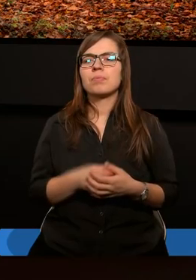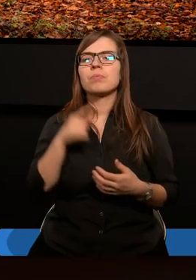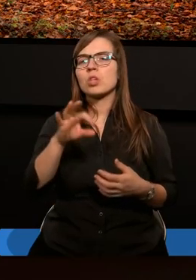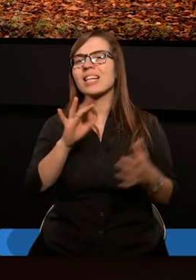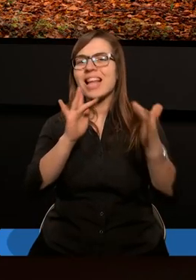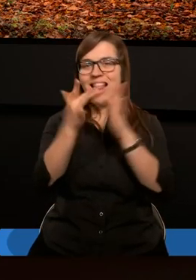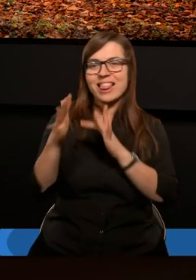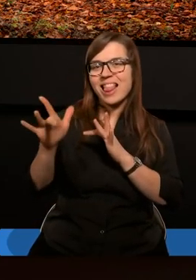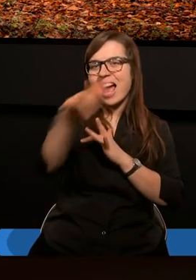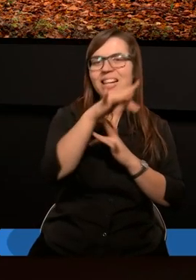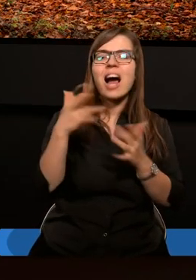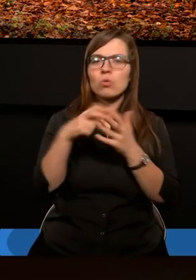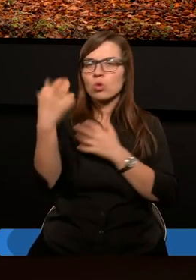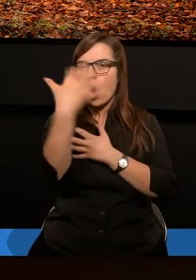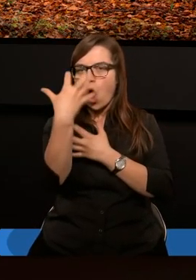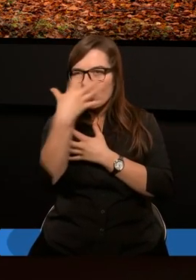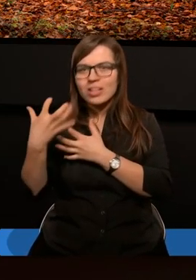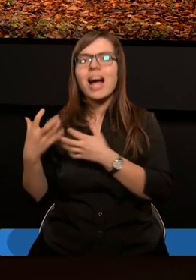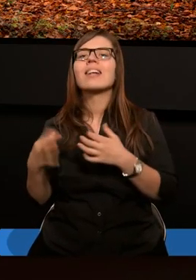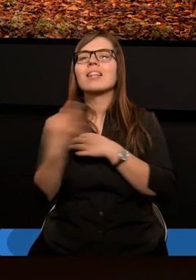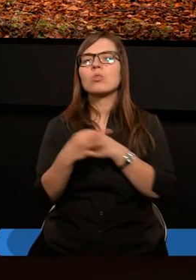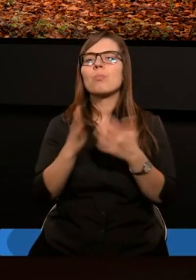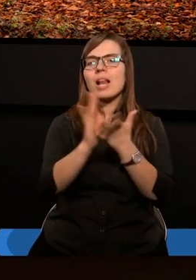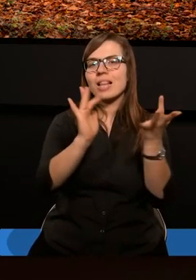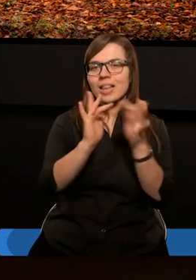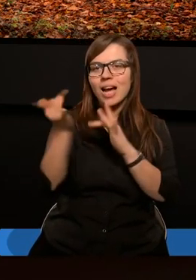drodzy internauci, którzy oglądacie to studium,